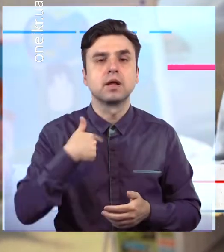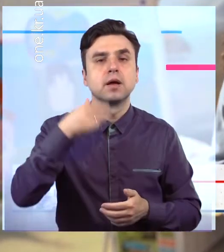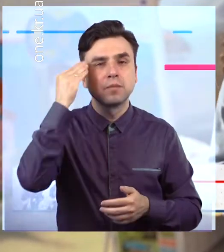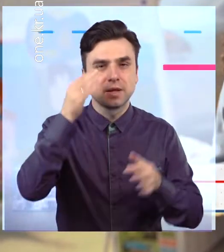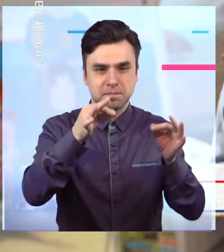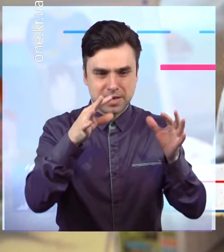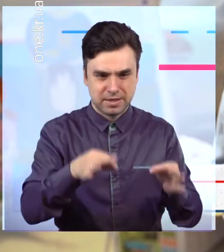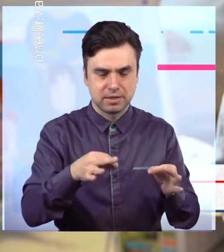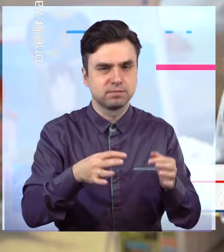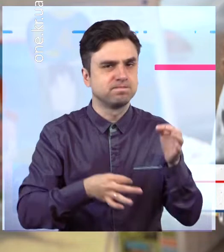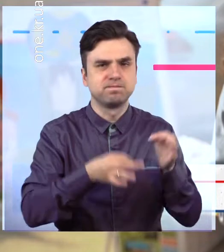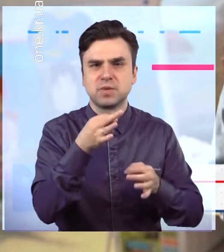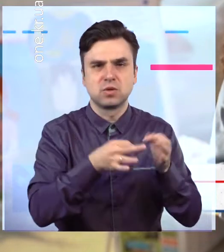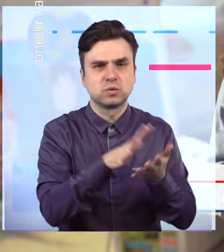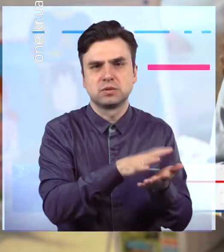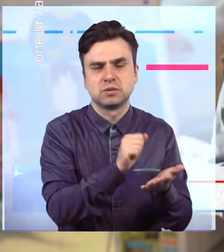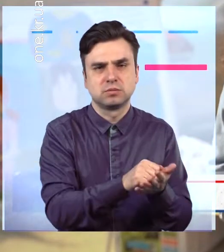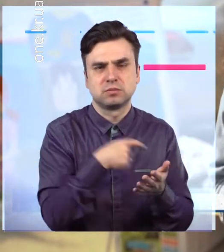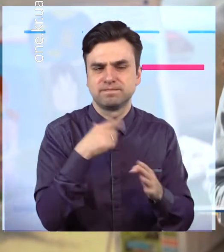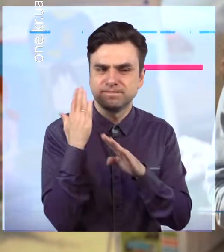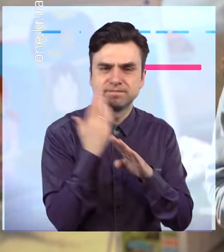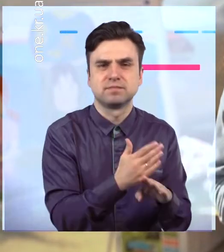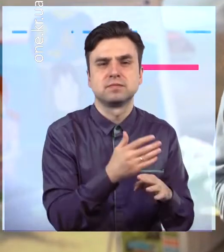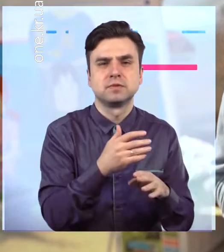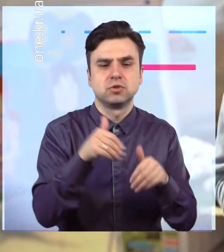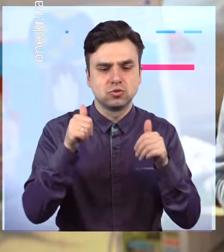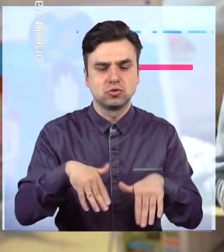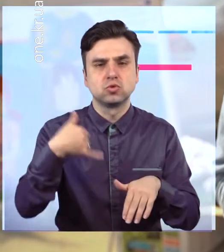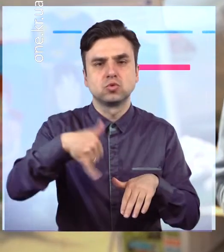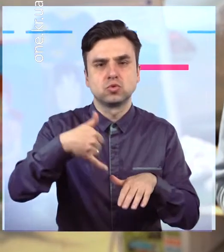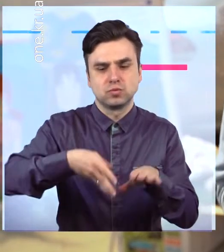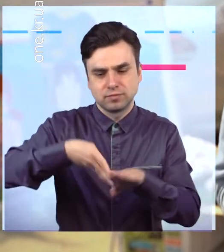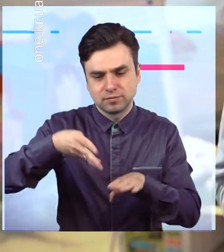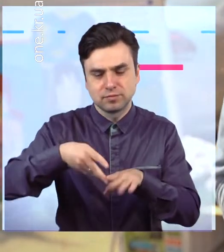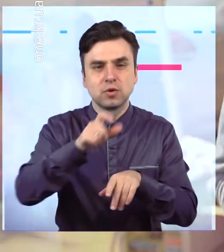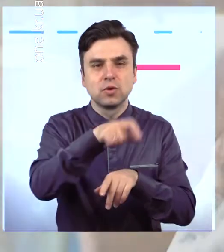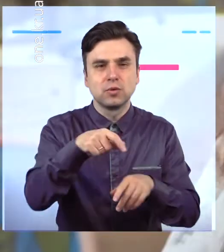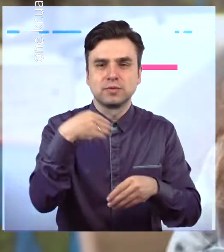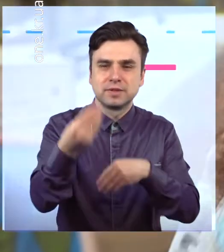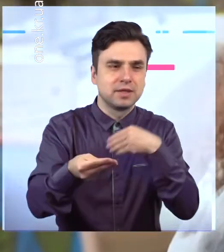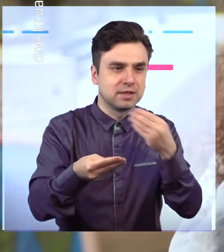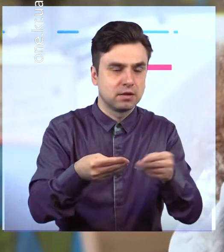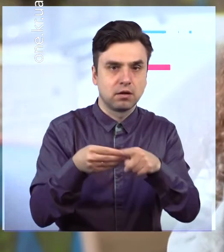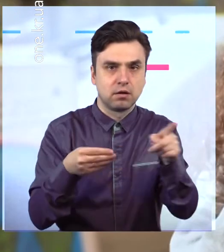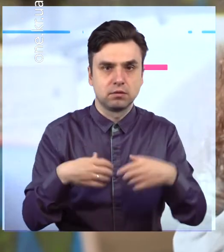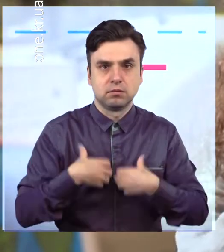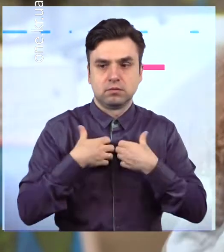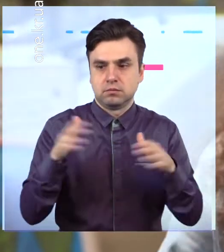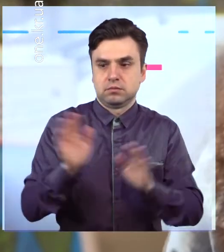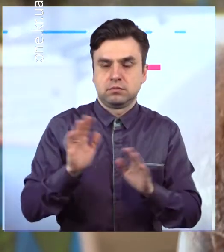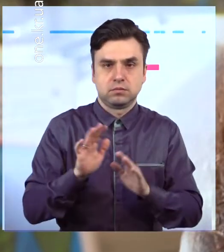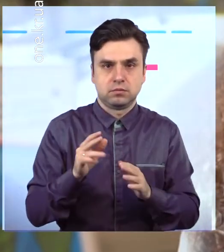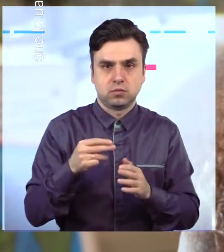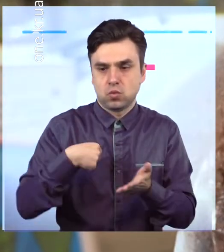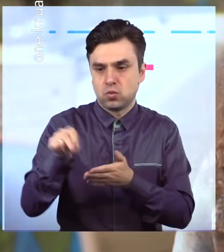проблеми. Роздаємо сумки. Вперше люди думають, що ми їх хочемо продати, тому відпугиваються. Але ми говоримо, що ми їх